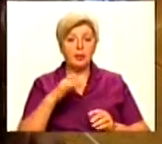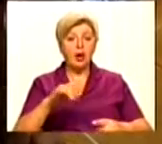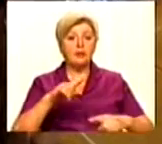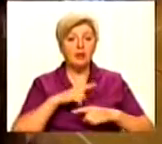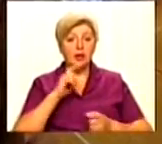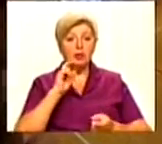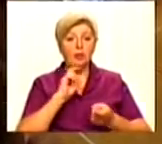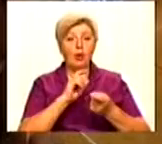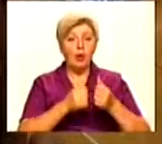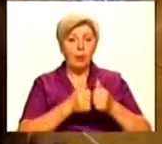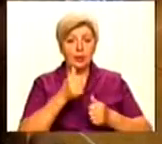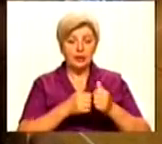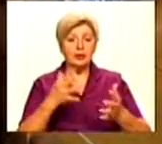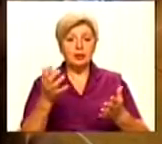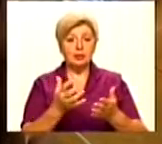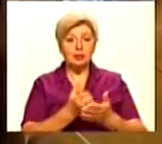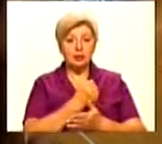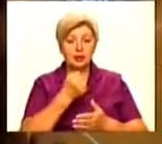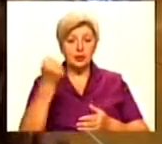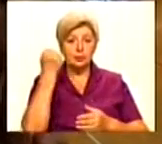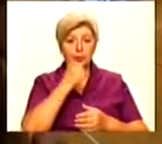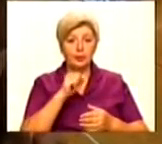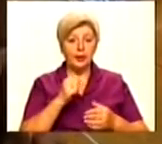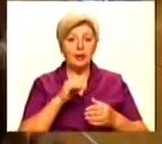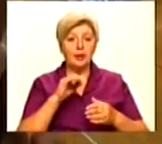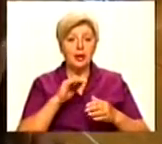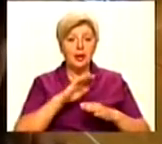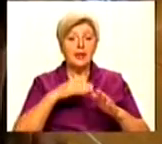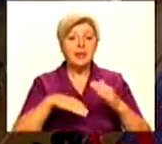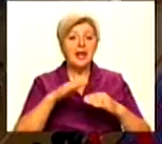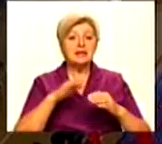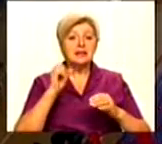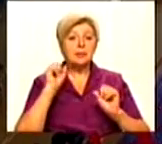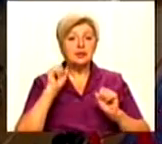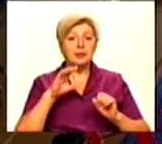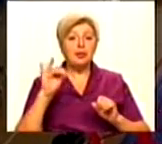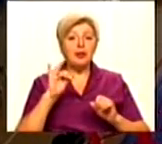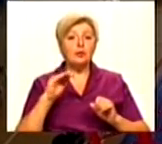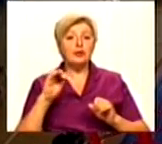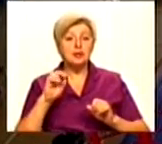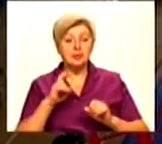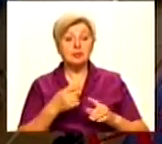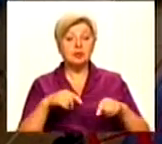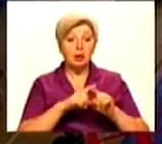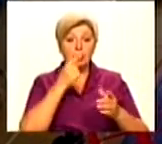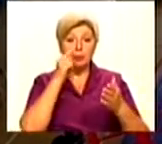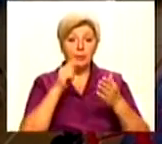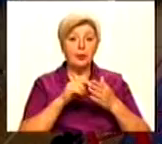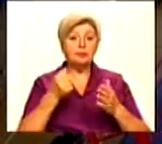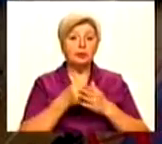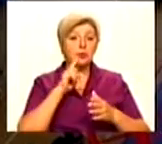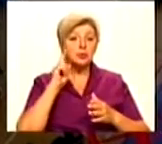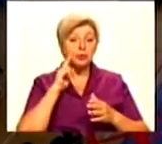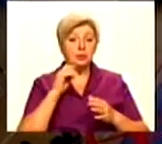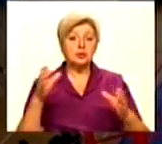одержав перемогу над спортсменом з Івано-Франківська. Завдяки такому результату дніпрянин потрапив до юніорської збірної України.